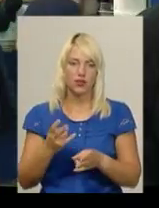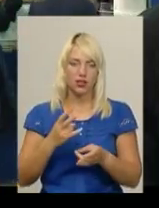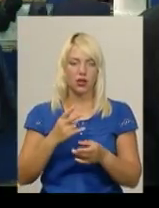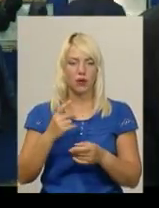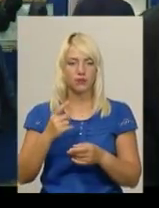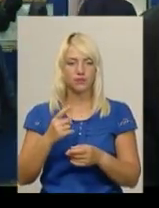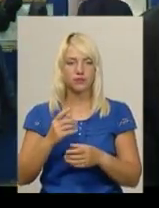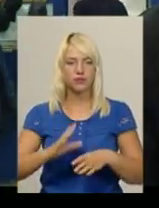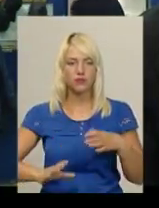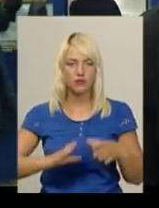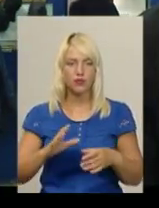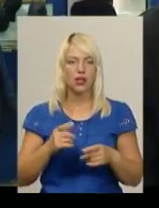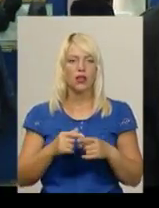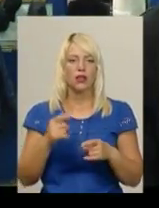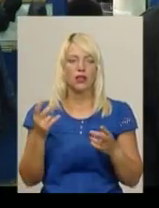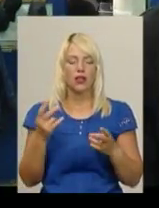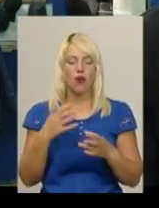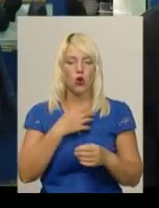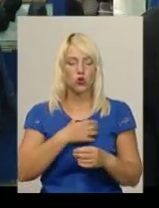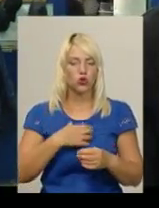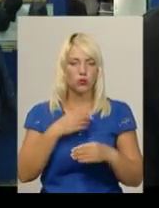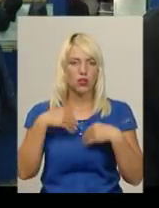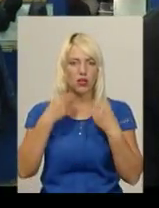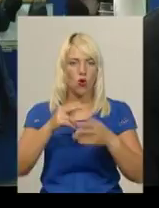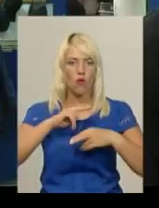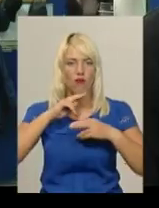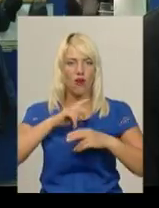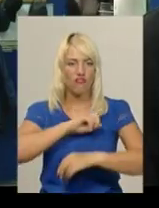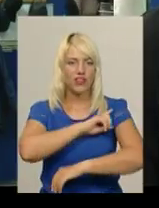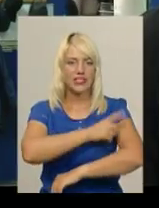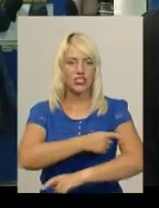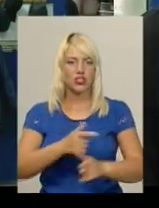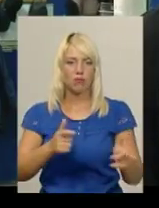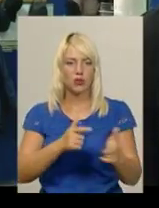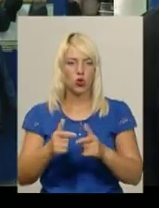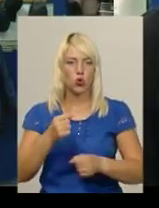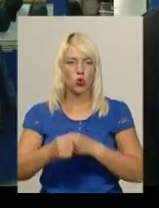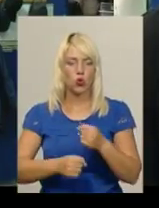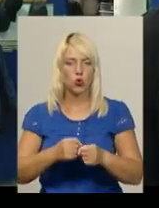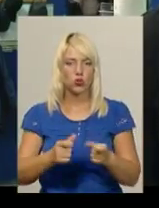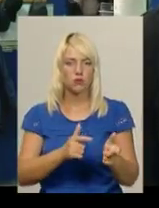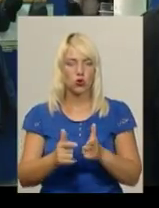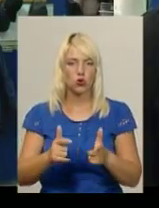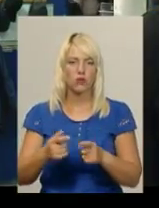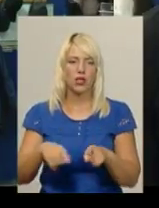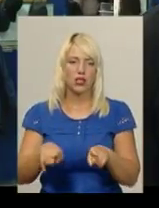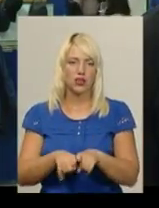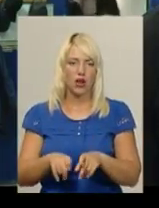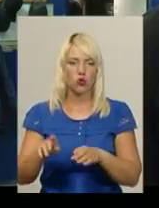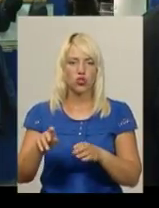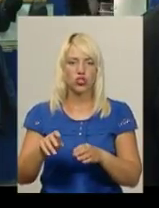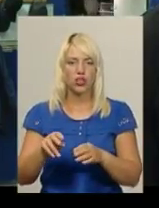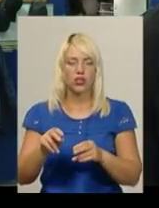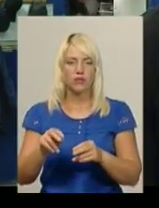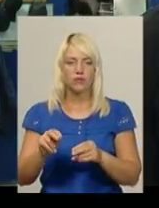в основному надавав увазі фізичні підготовці, кросові підготовці, також відшліфовував технічні прийоми